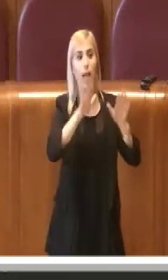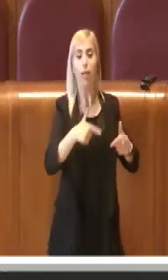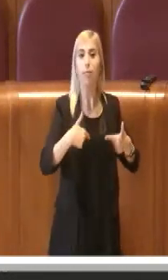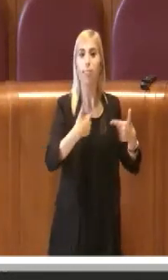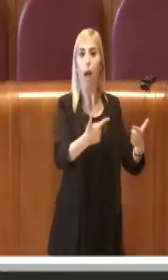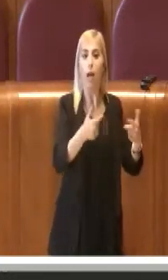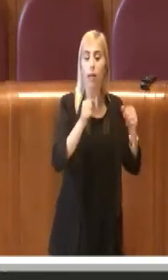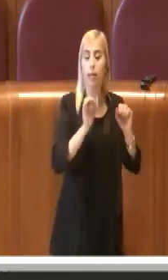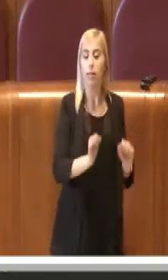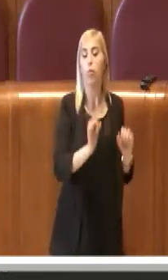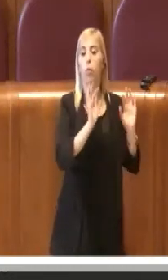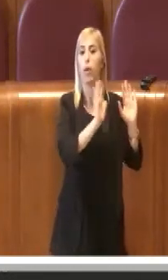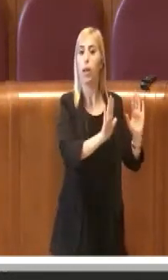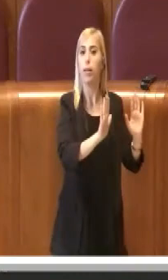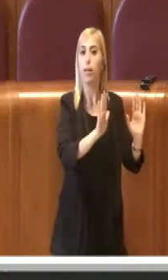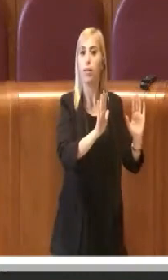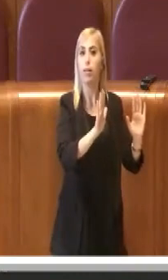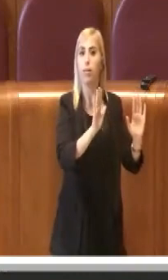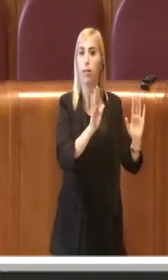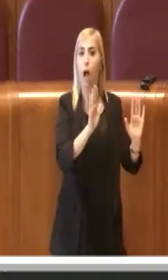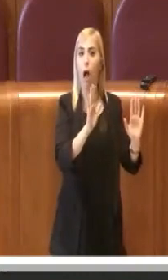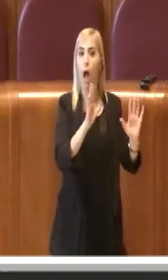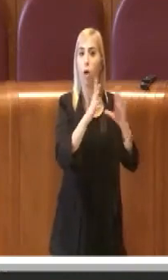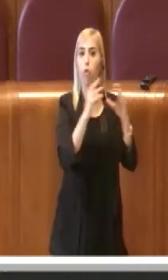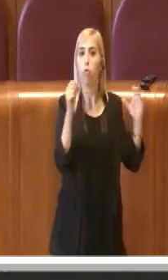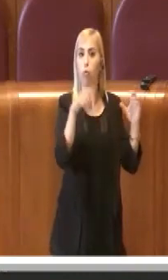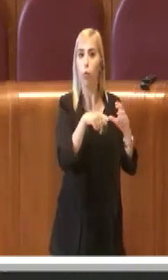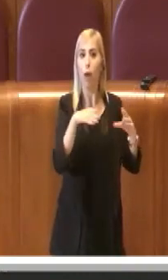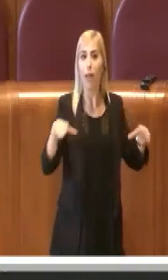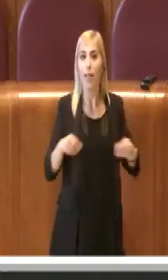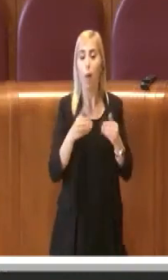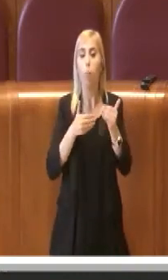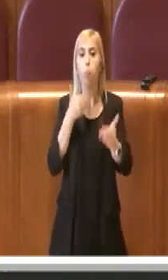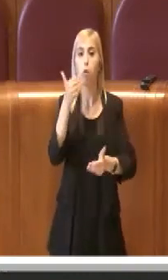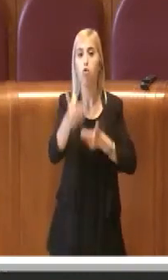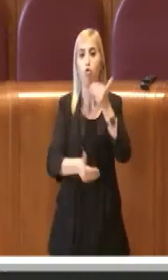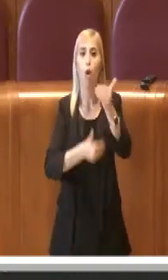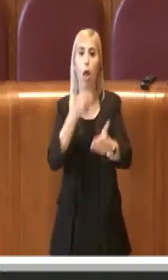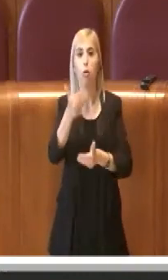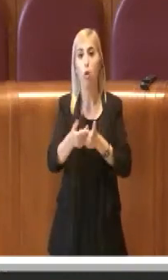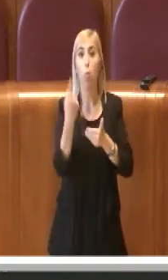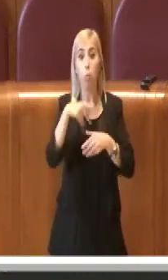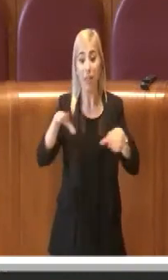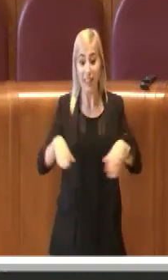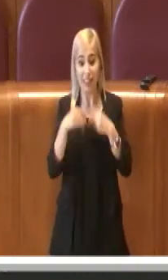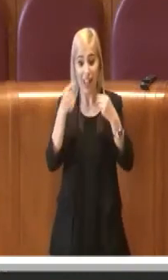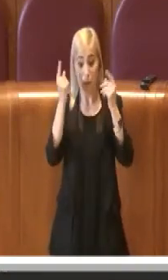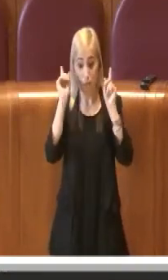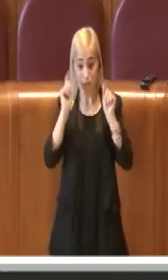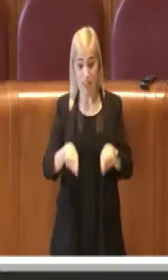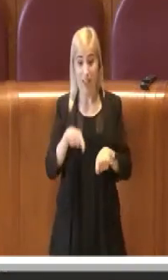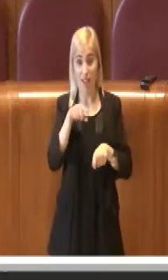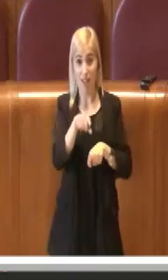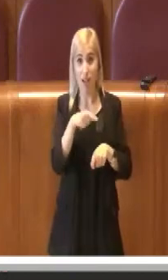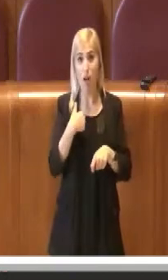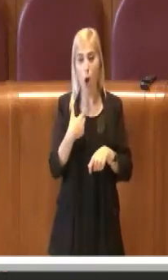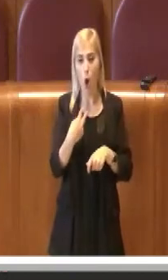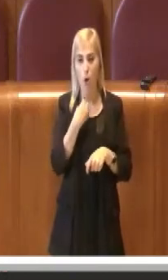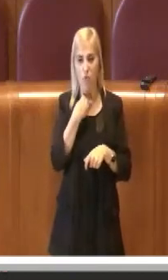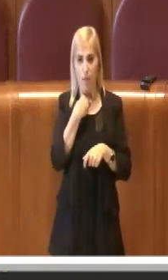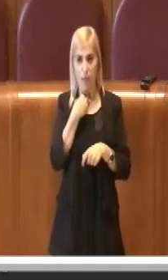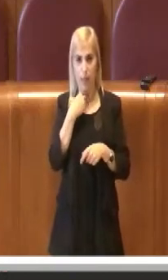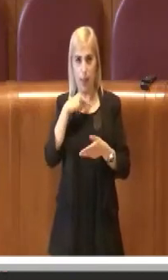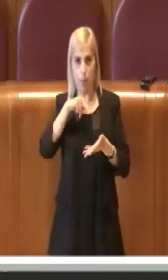iniziare la sua sistemazione e ha iniziato questo processo, da quando è iniziato questo processo con ovviamente una serie di